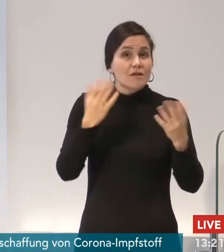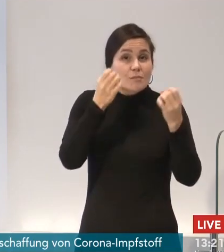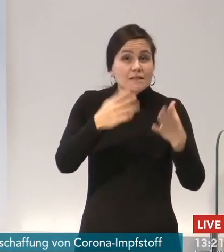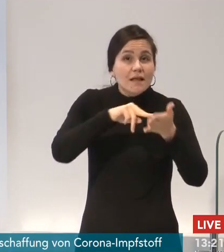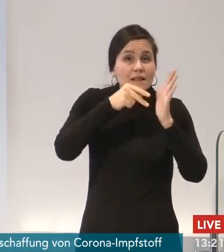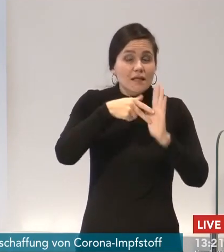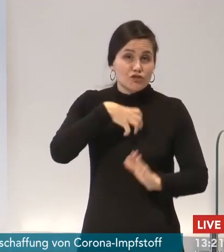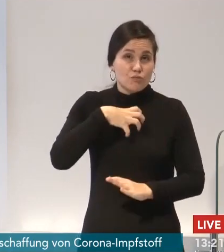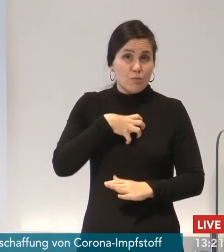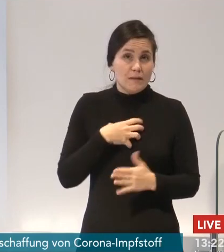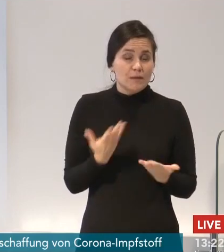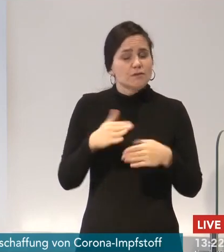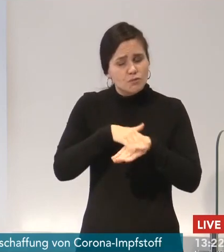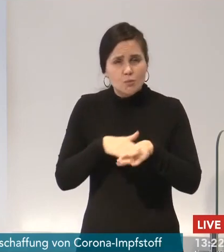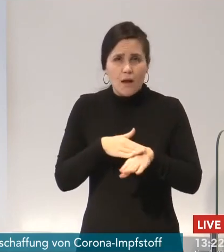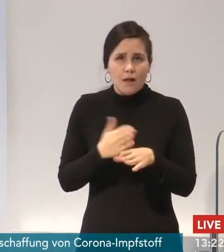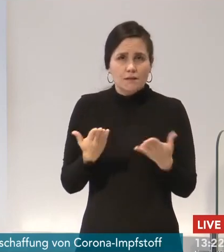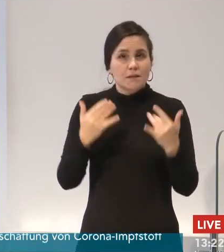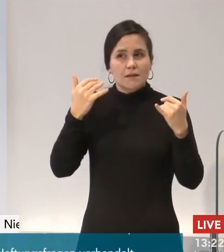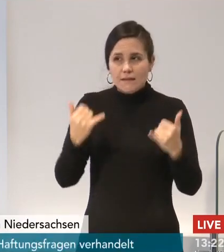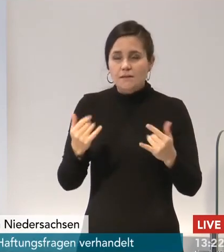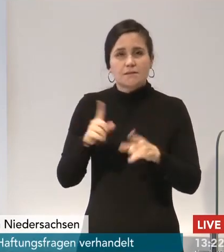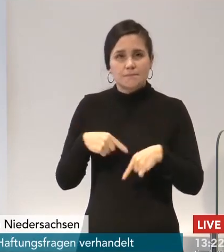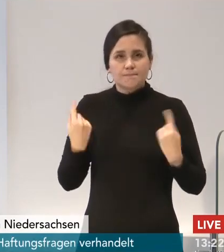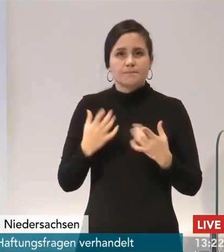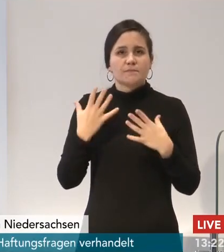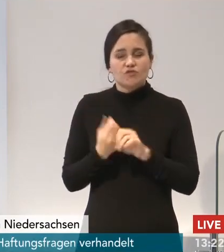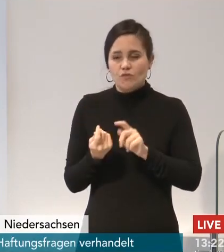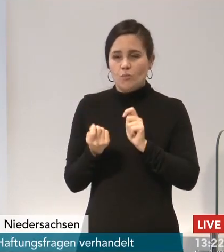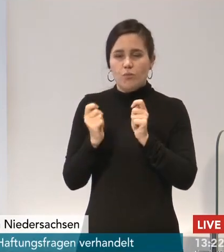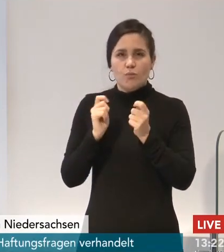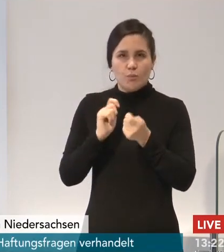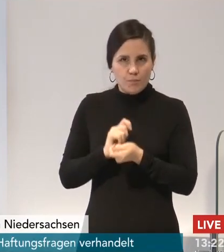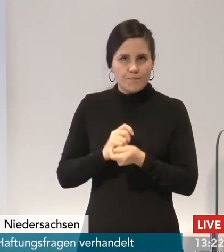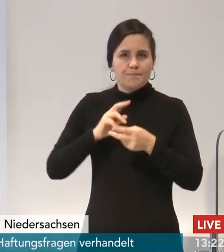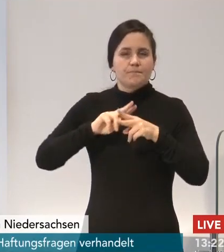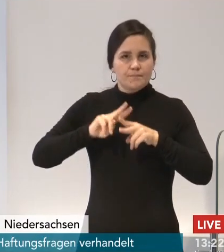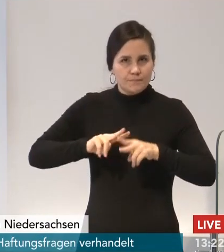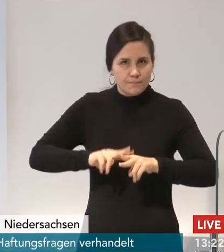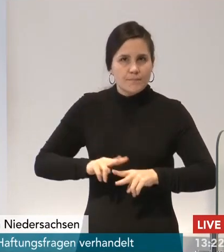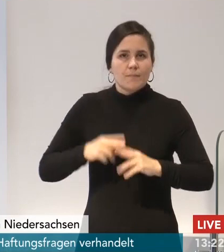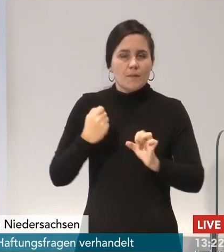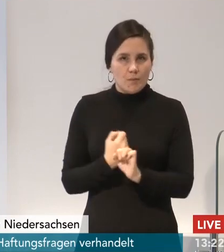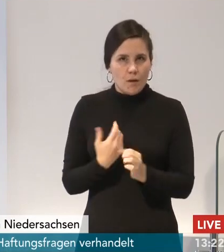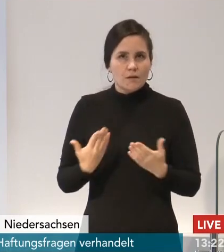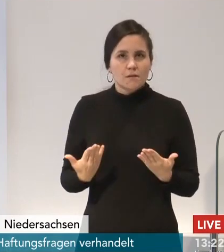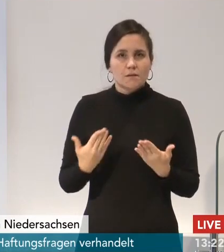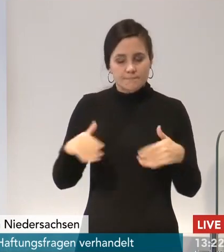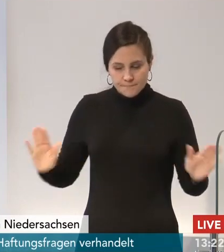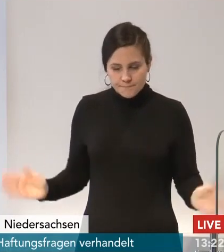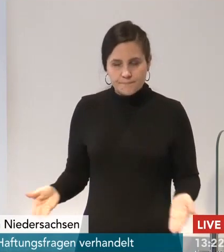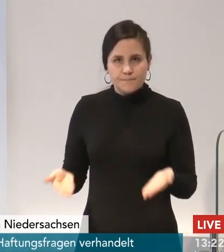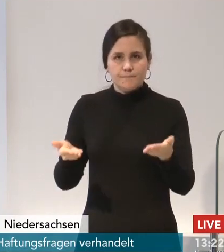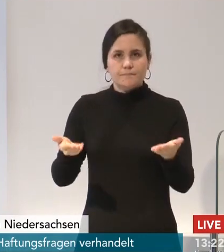Wir haben daraus in den letzten Tagen Konsequenzen gezogen und eine Reihe von Änderungen und Veränderungen umgesetzt und auf den Weg gebracht. Da ist natürlich